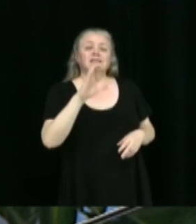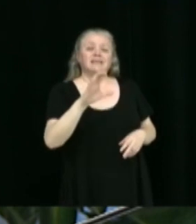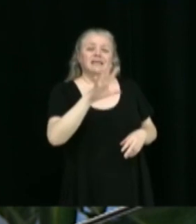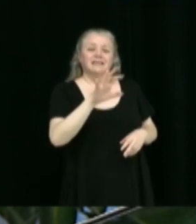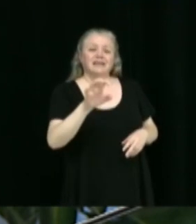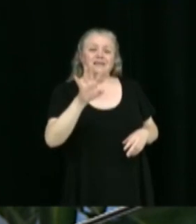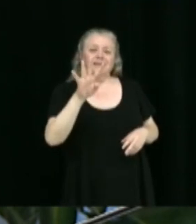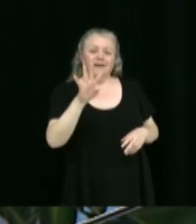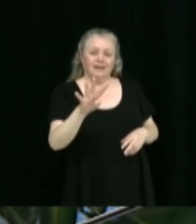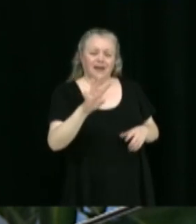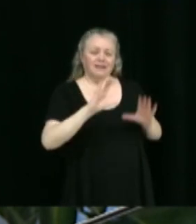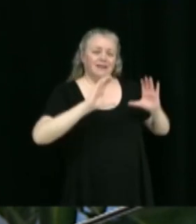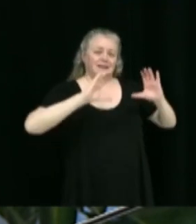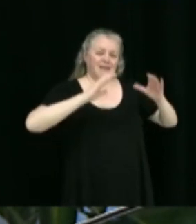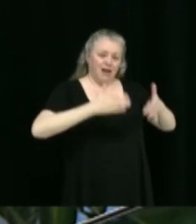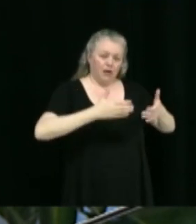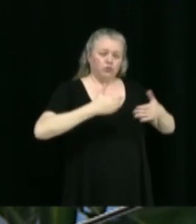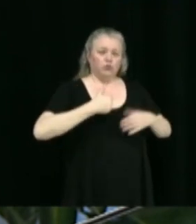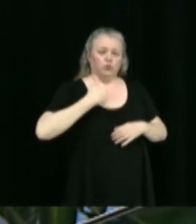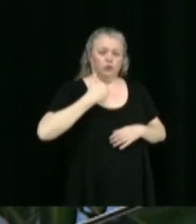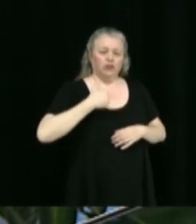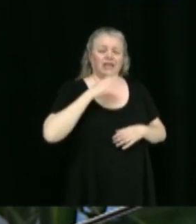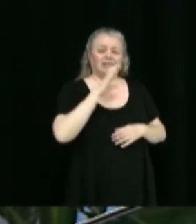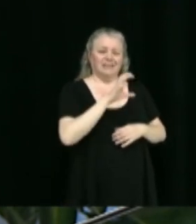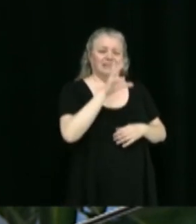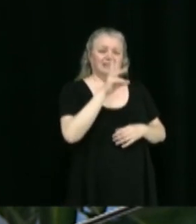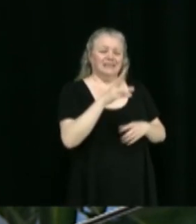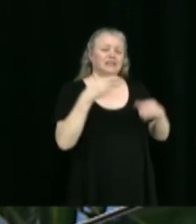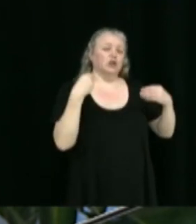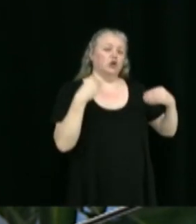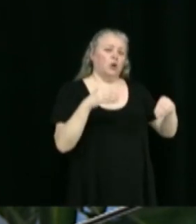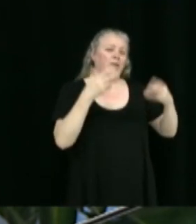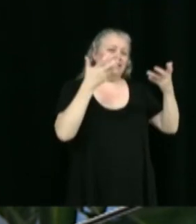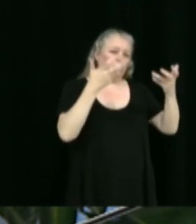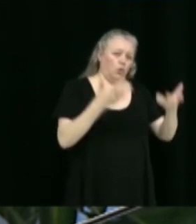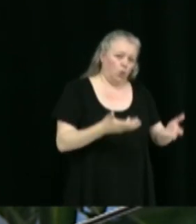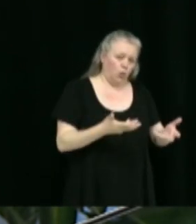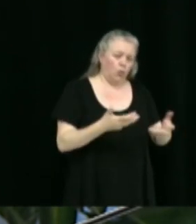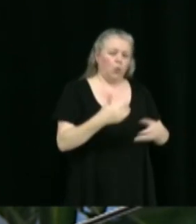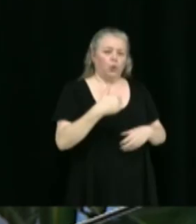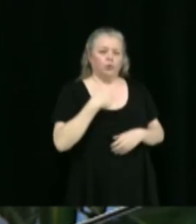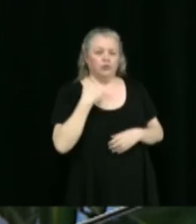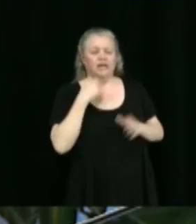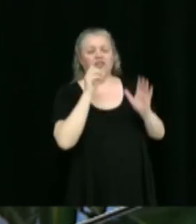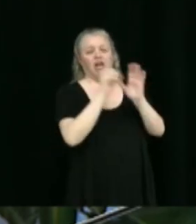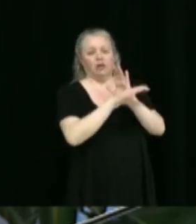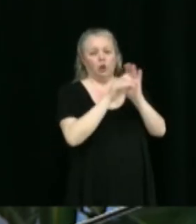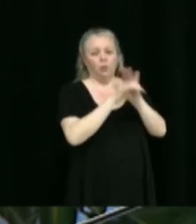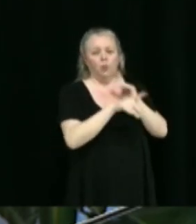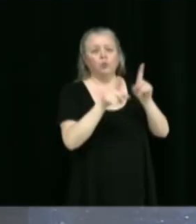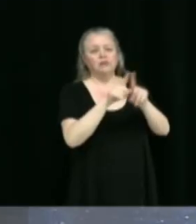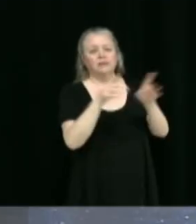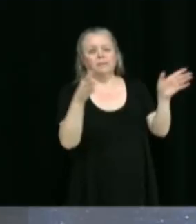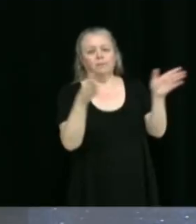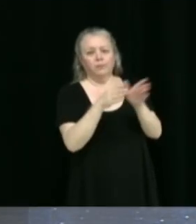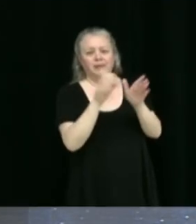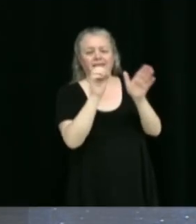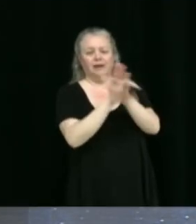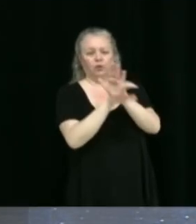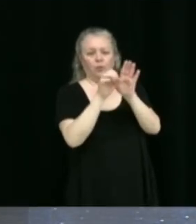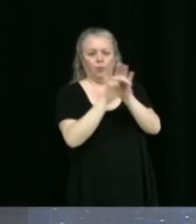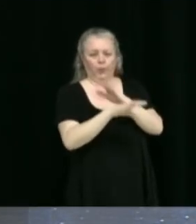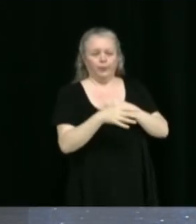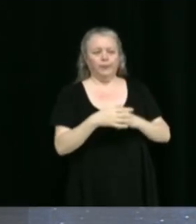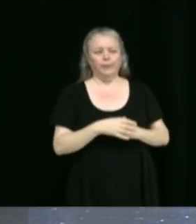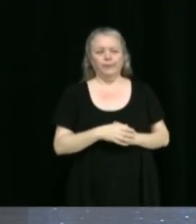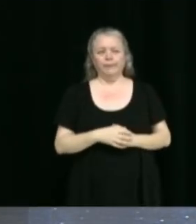'usage C6 commerce lourd les usages entrepôts et mini-entrepôts. Je vais donner l'avis de motion à